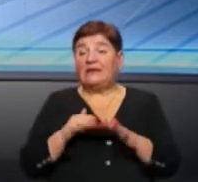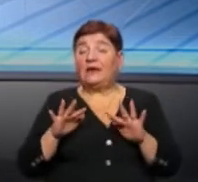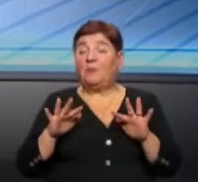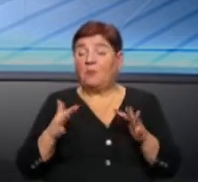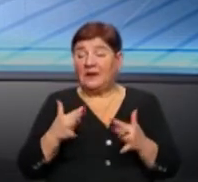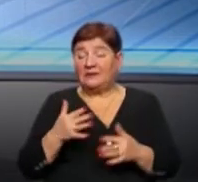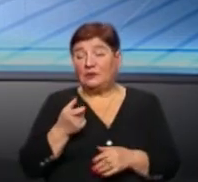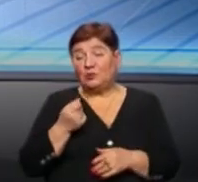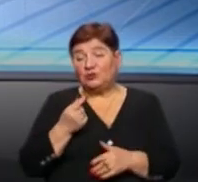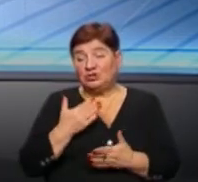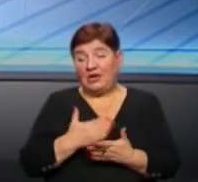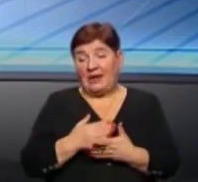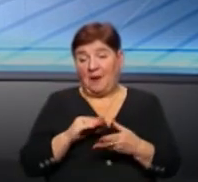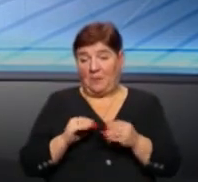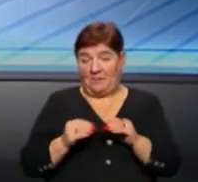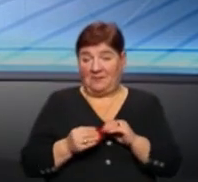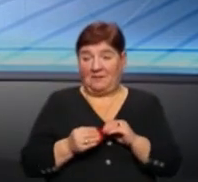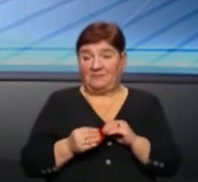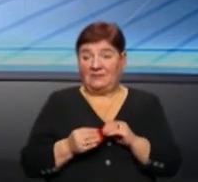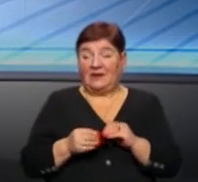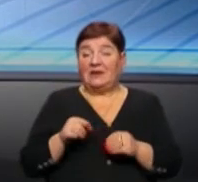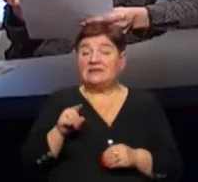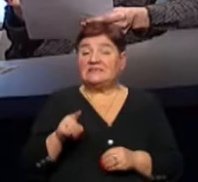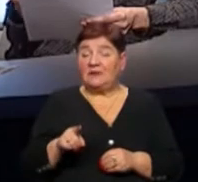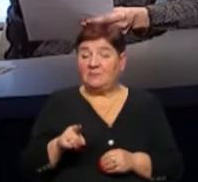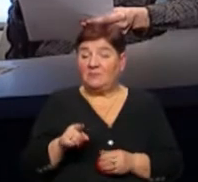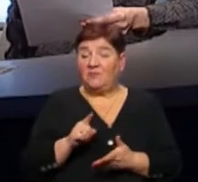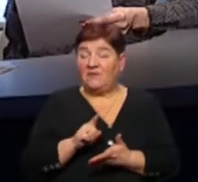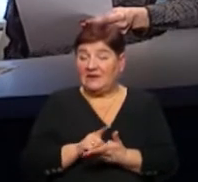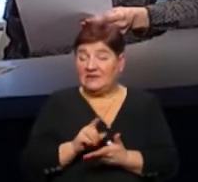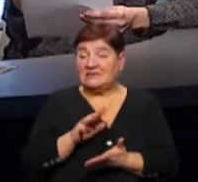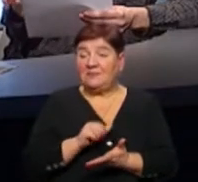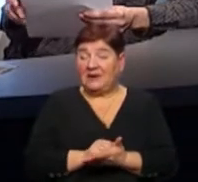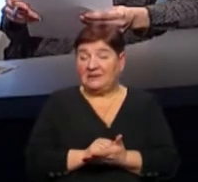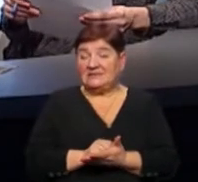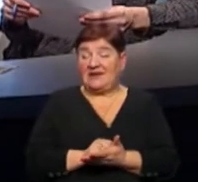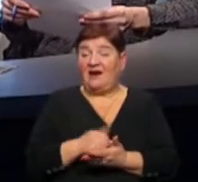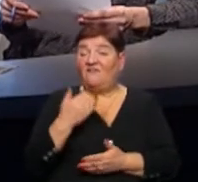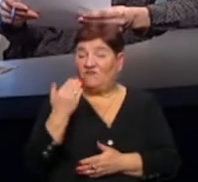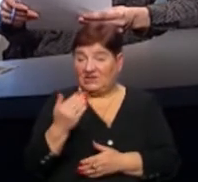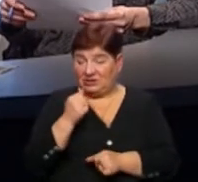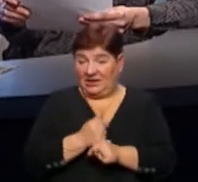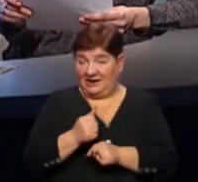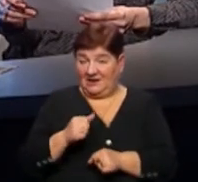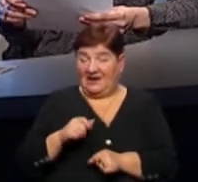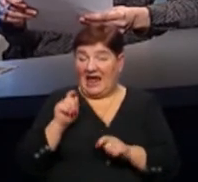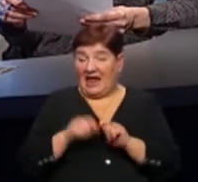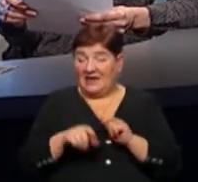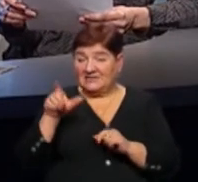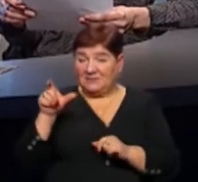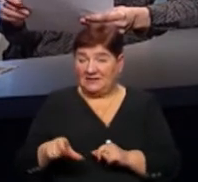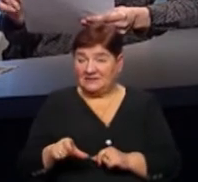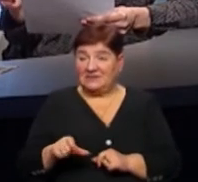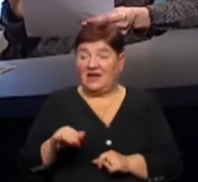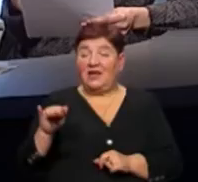момент, ну, трошки є проблематично. Ну, також мають займатися ваші інспектори. От, наприклад, за словами директора Закарпатського центру зайнятості